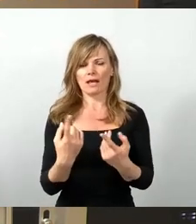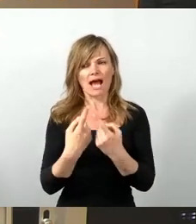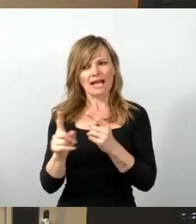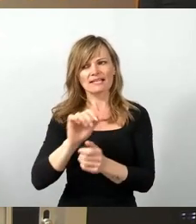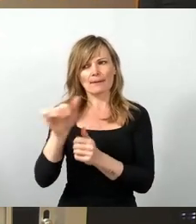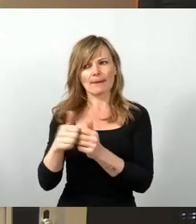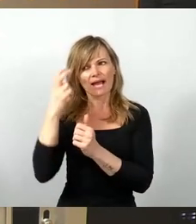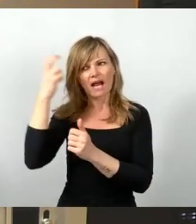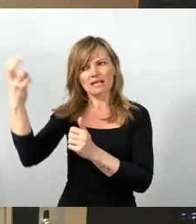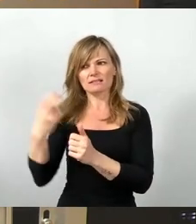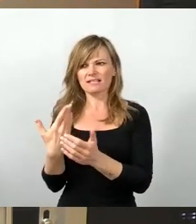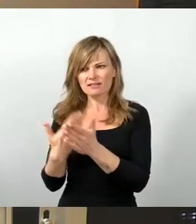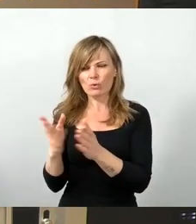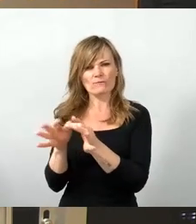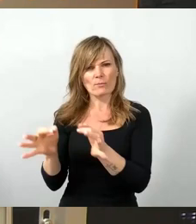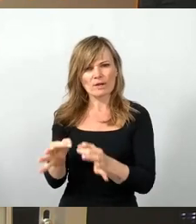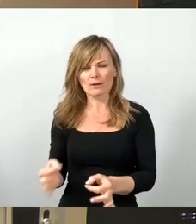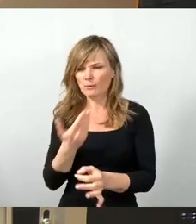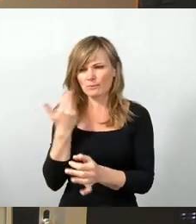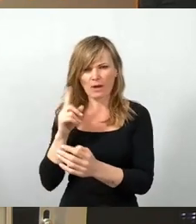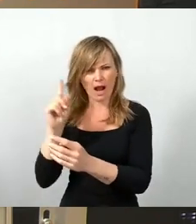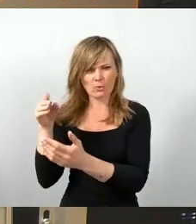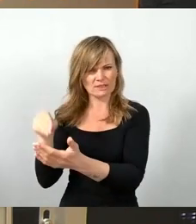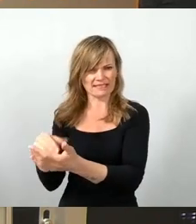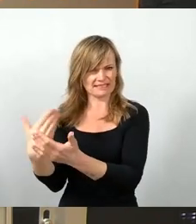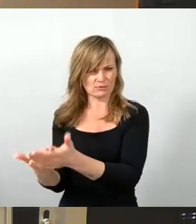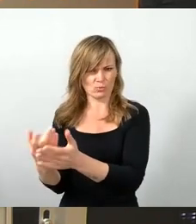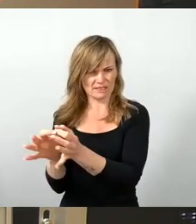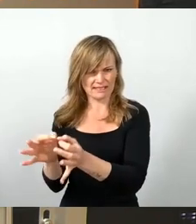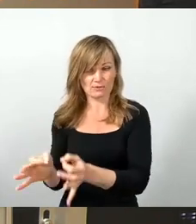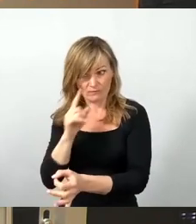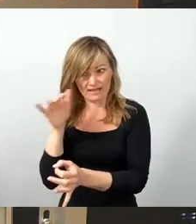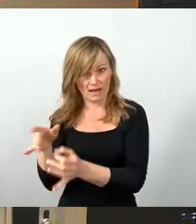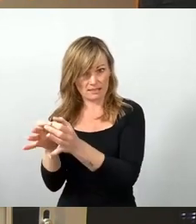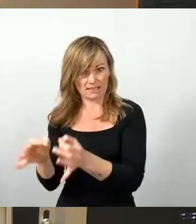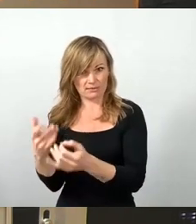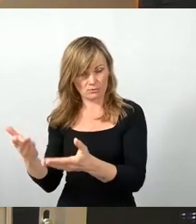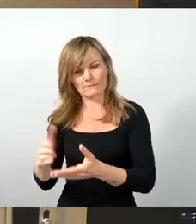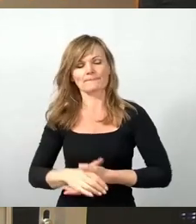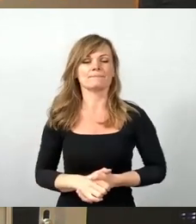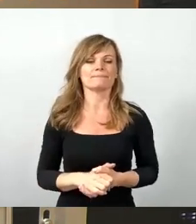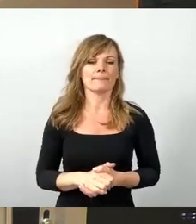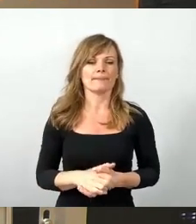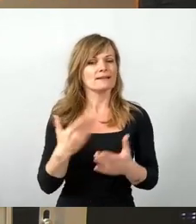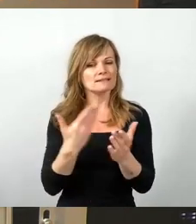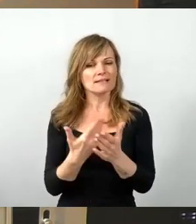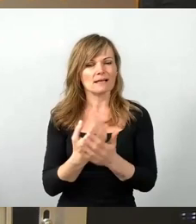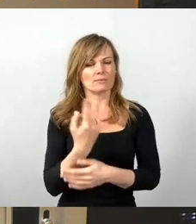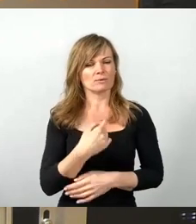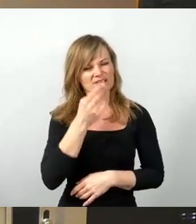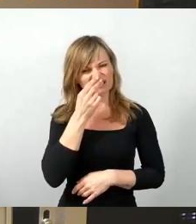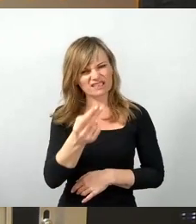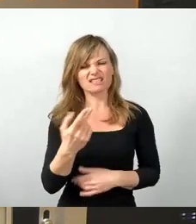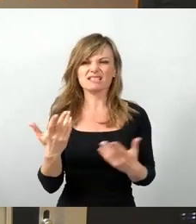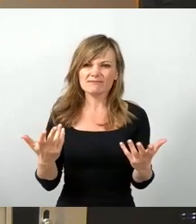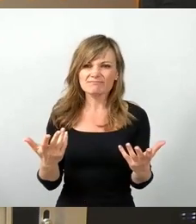steht es nämlich auch nicht drin, in den entsprechenden Satzungen, sofern welche vorhanden sind. Dementsprechend ist das aus unserer Sicht ein sehr, sehr ein guter